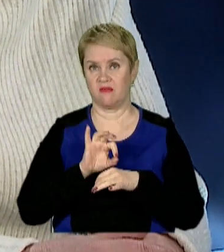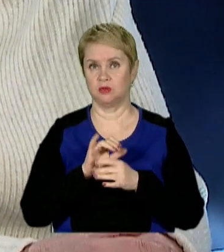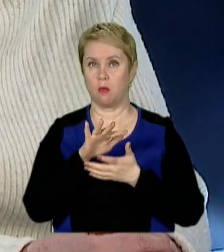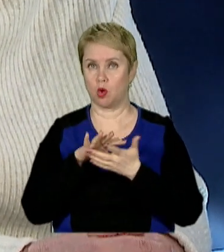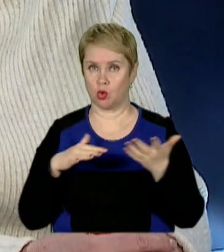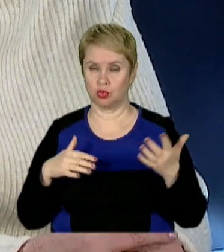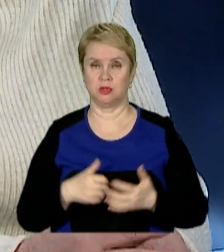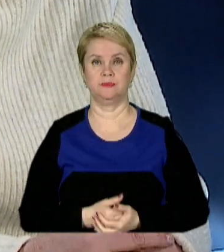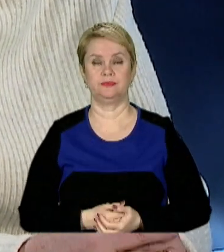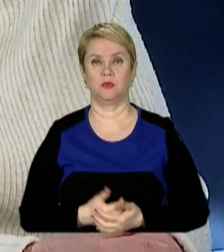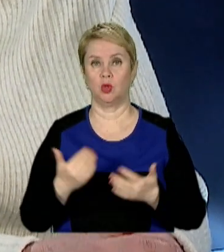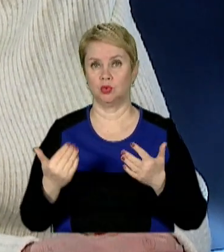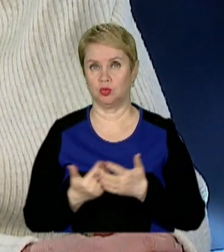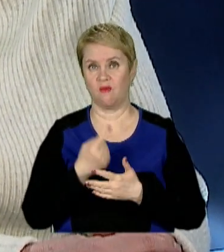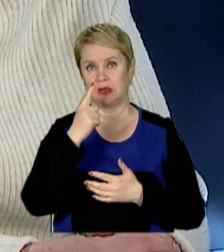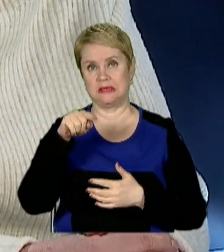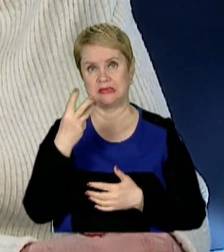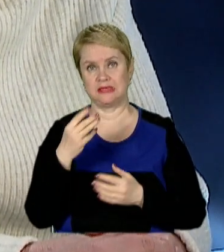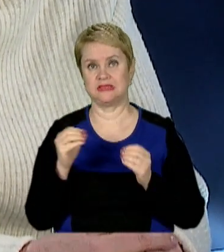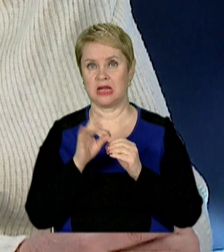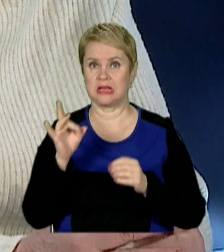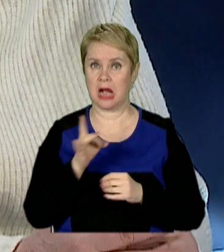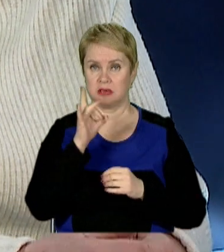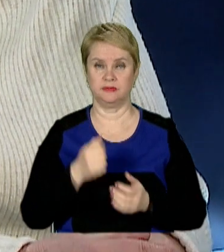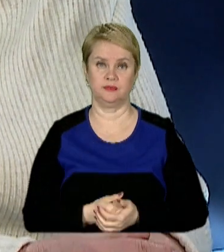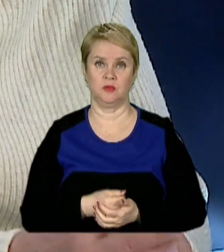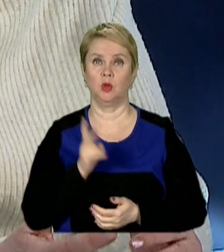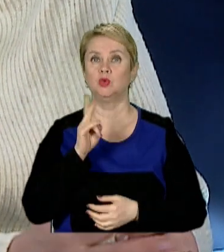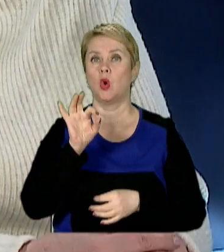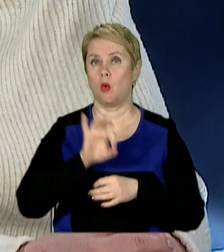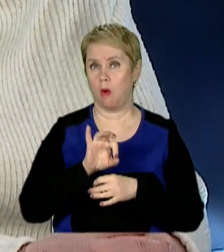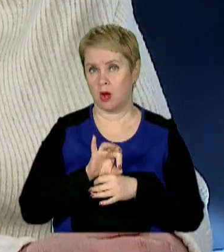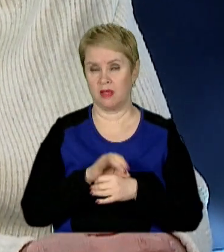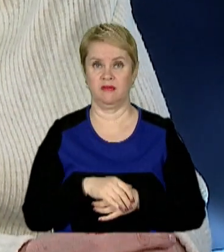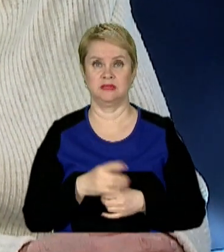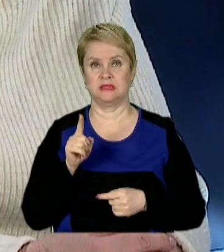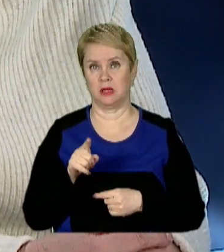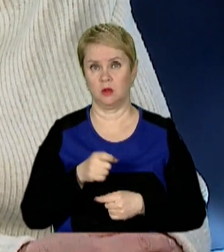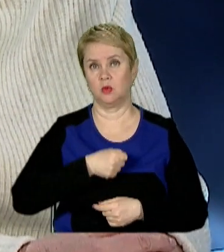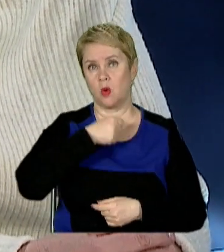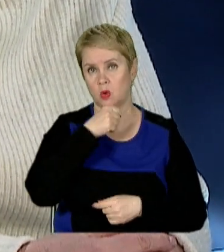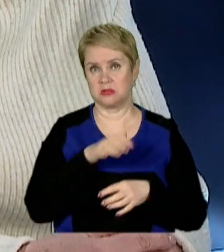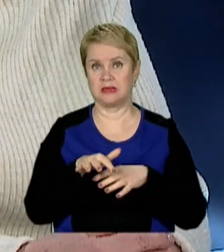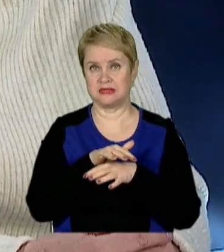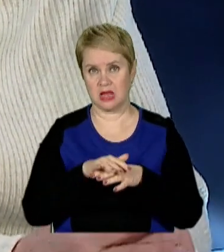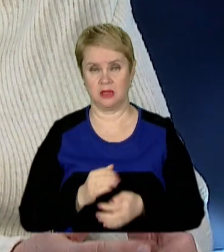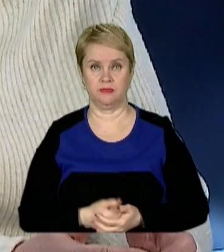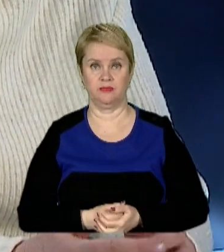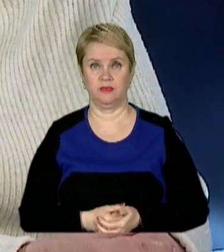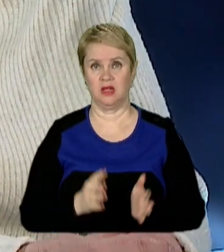продовжується. Знову в 1,3 рази. Ну, хто боліє, хворіє. В основному це доросле населення,